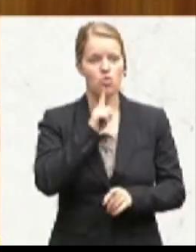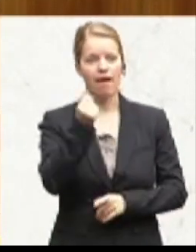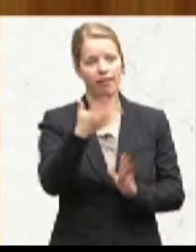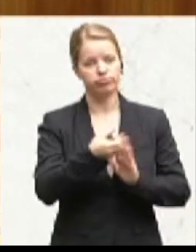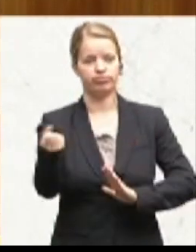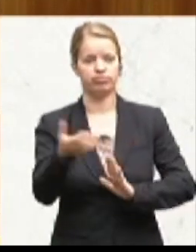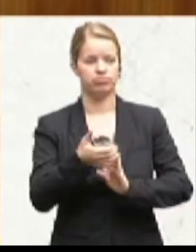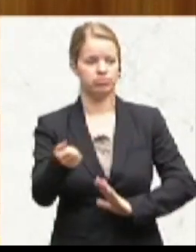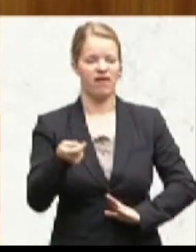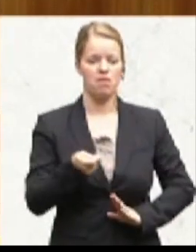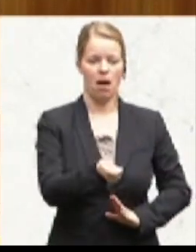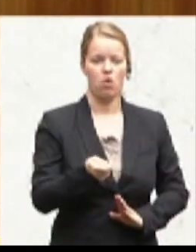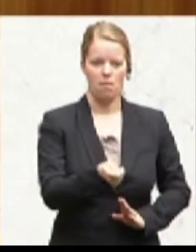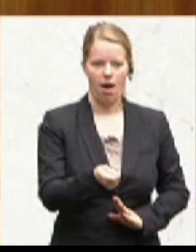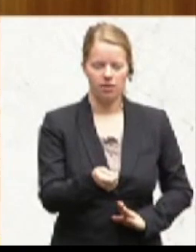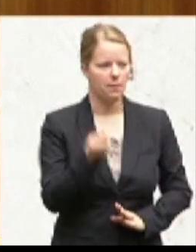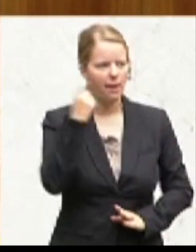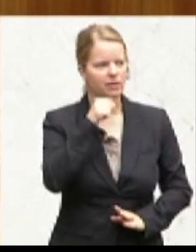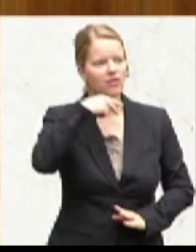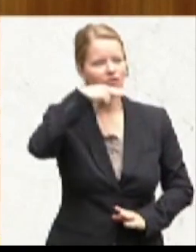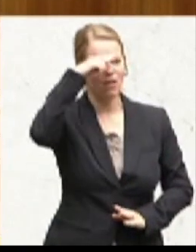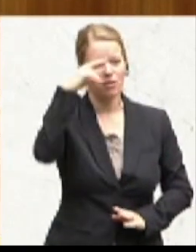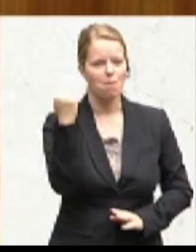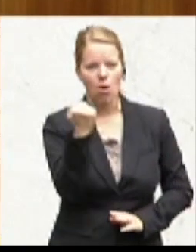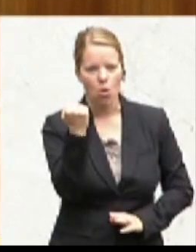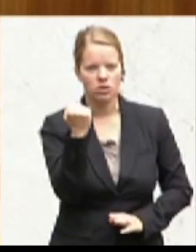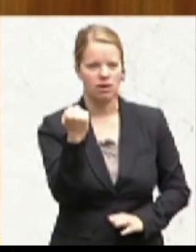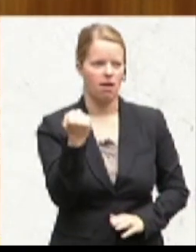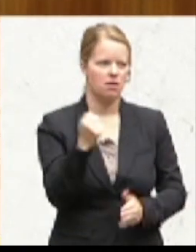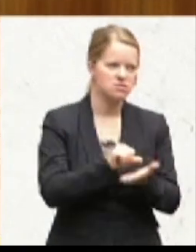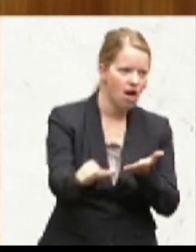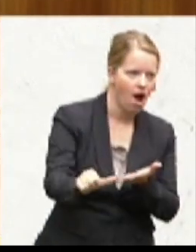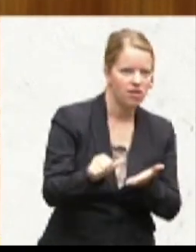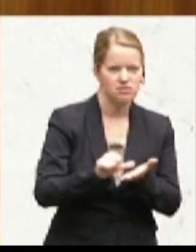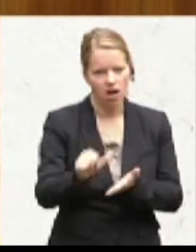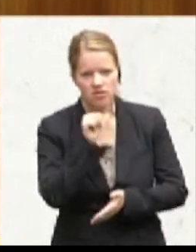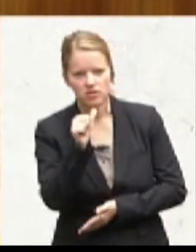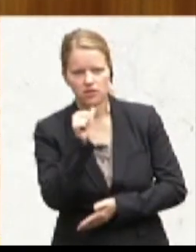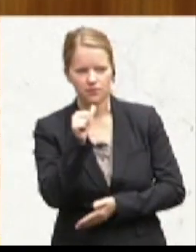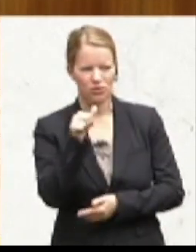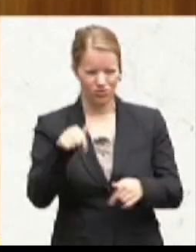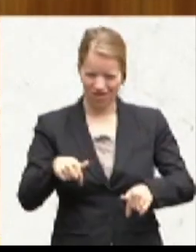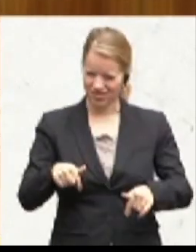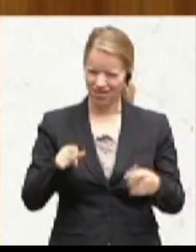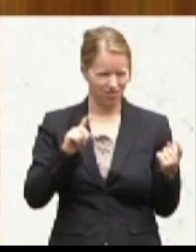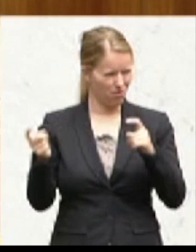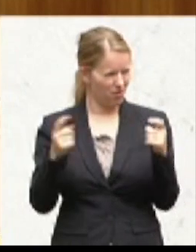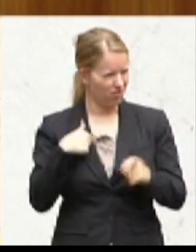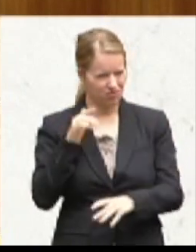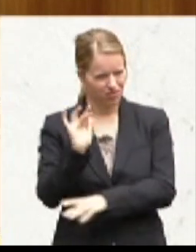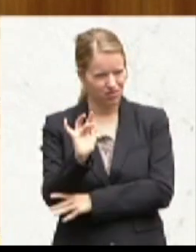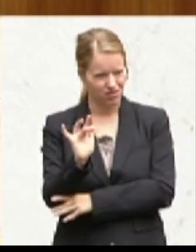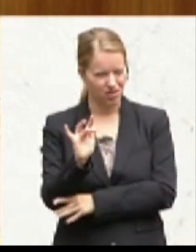böse sind und nur zahlen müssen oder nicht zahlen sollen. Und das genau ist diese Kritik, ich an der heutigen Debatte führe. Wir haben hier Ideologien,